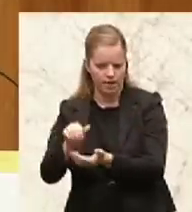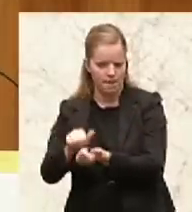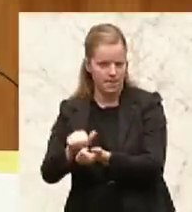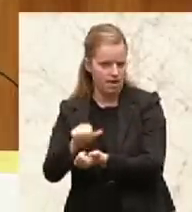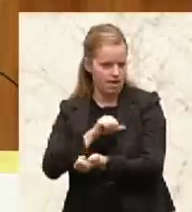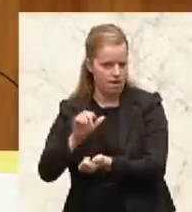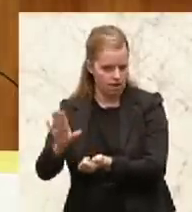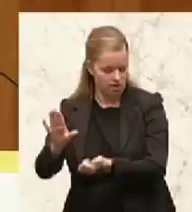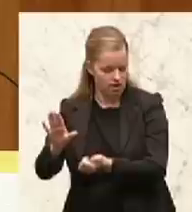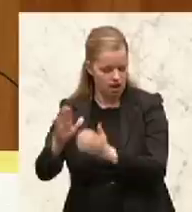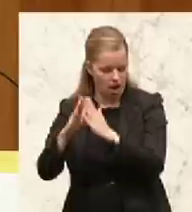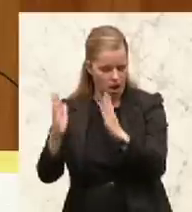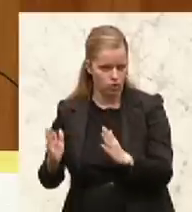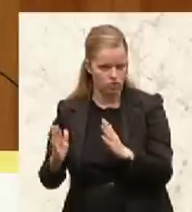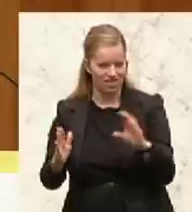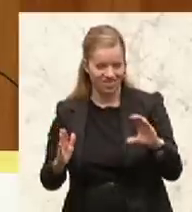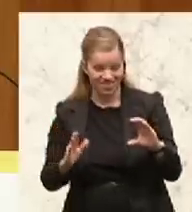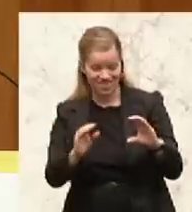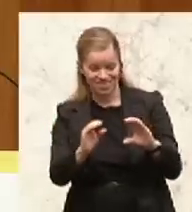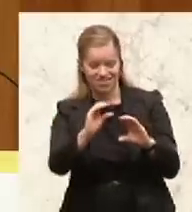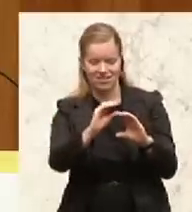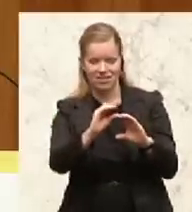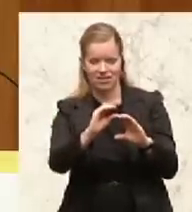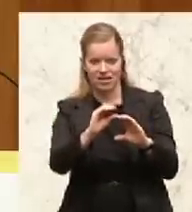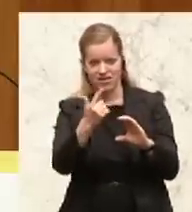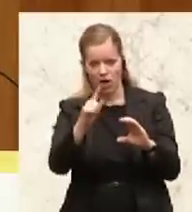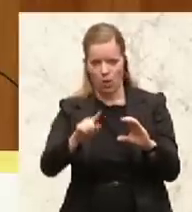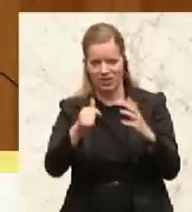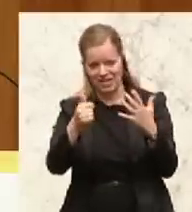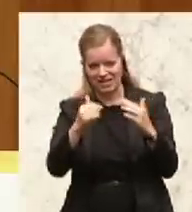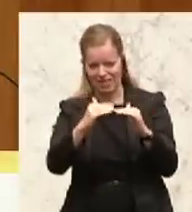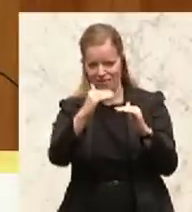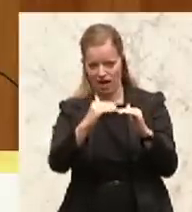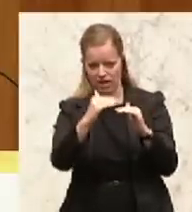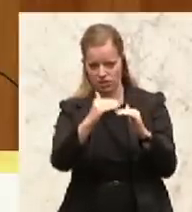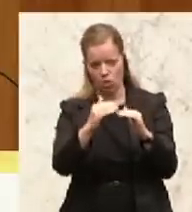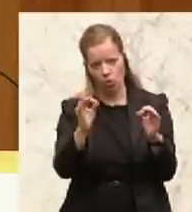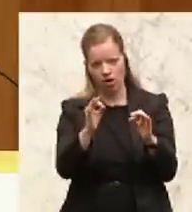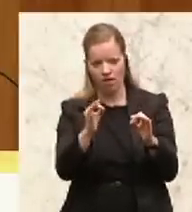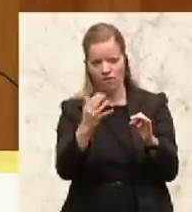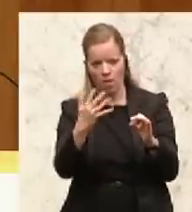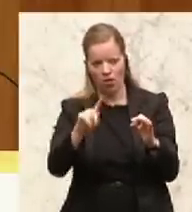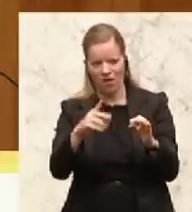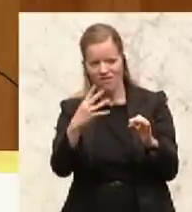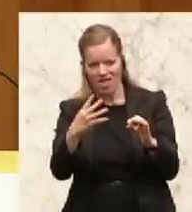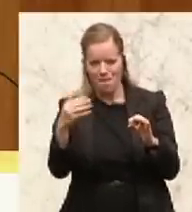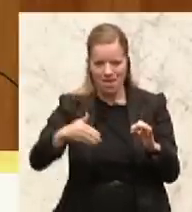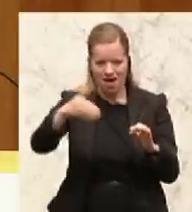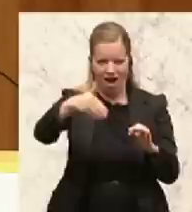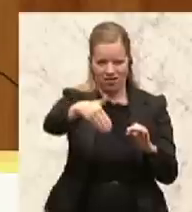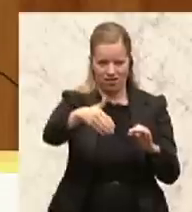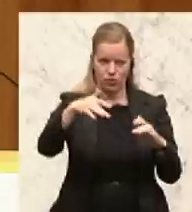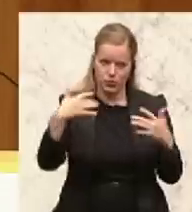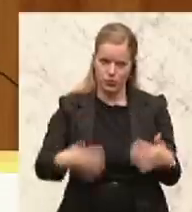Kapitalmaßnahmen immer noch zwischen 2,6 und 5,4 Milliarden beträgt, dann ist das eine anständige Summe.